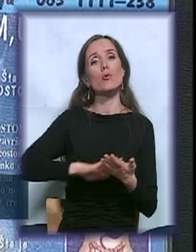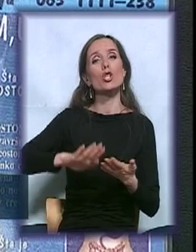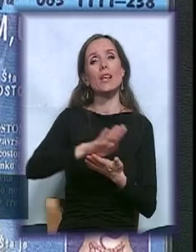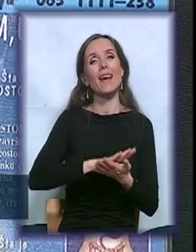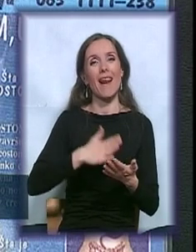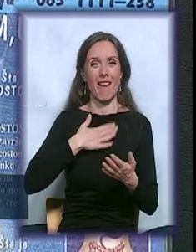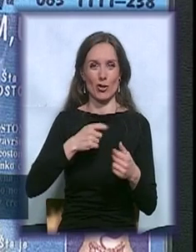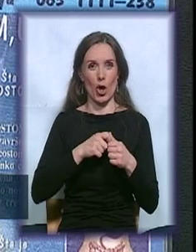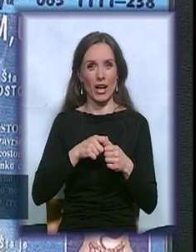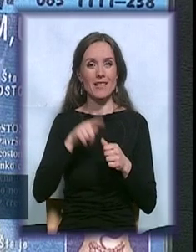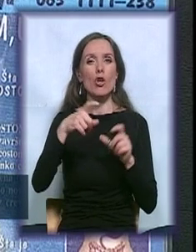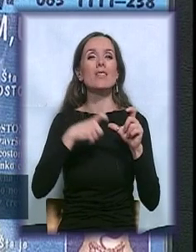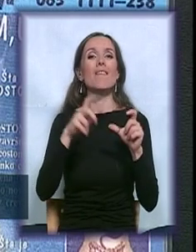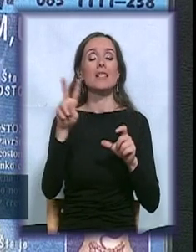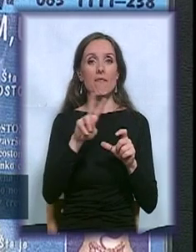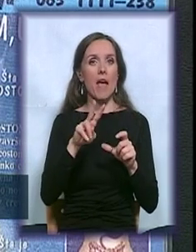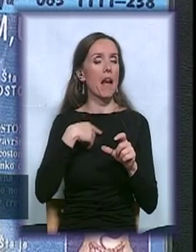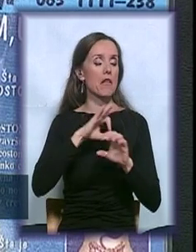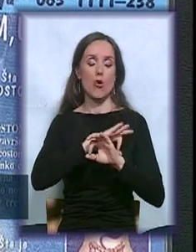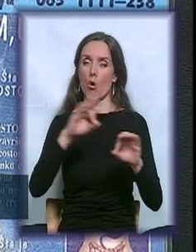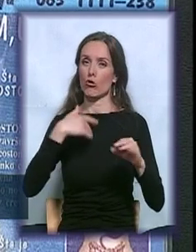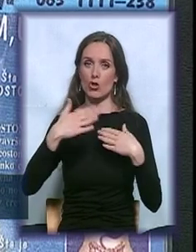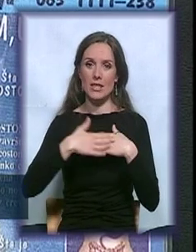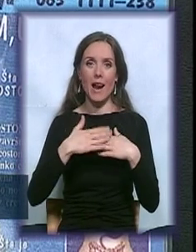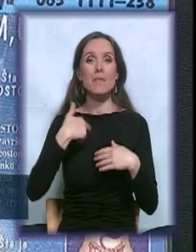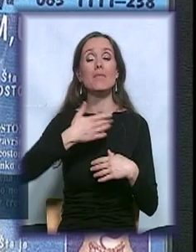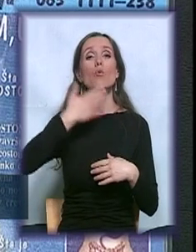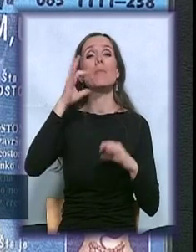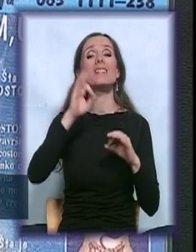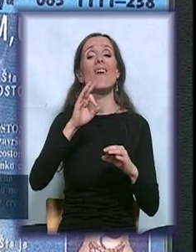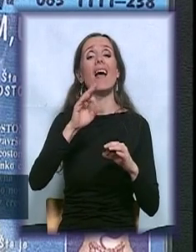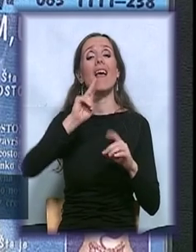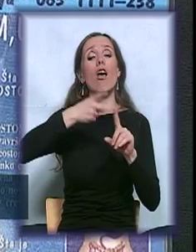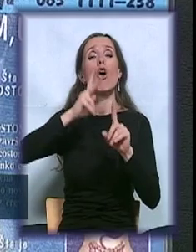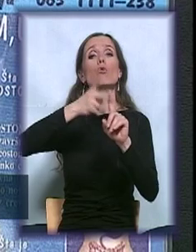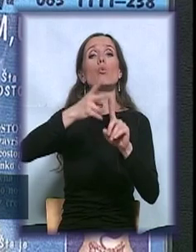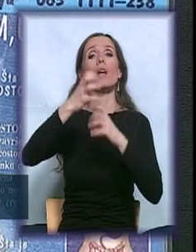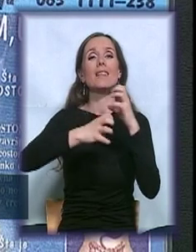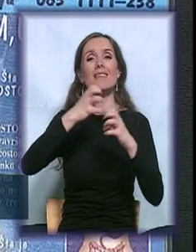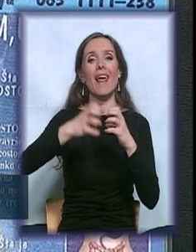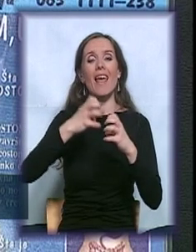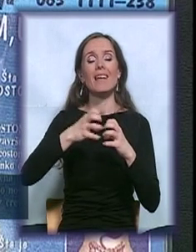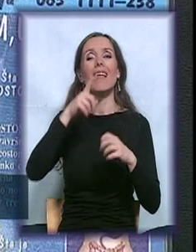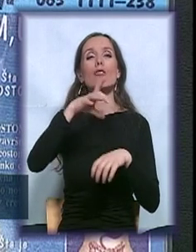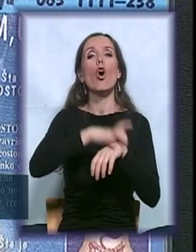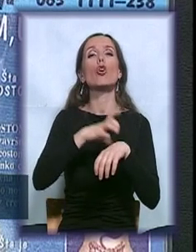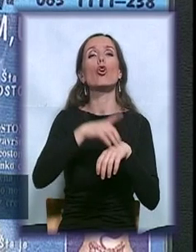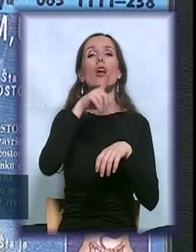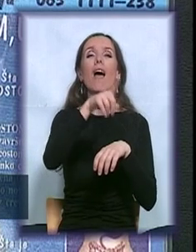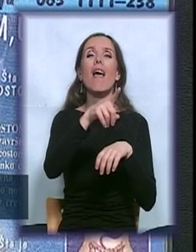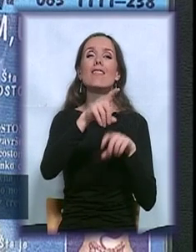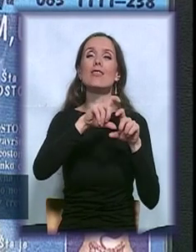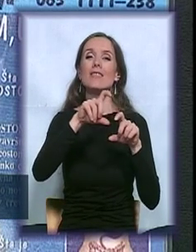To je Savski Venec. Tako da smo uspjeli svake druge srede da nam doktorka iz Savskog venca, doktorka Slavica Stanić, dolazi u naše